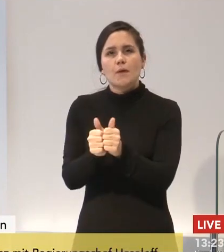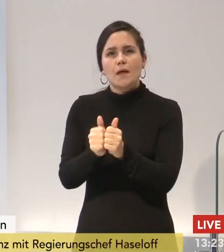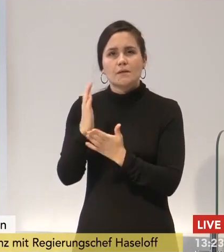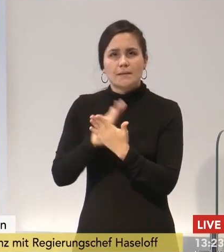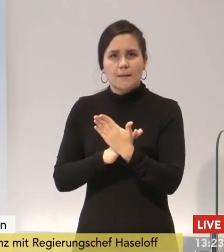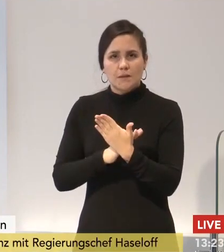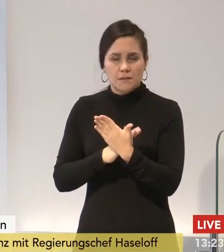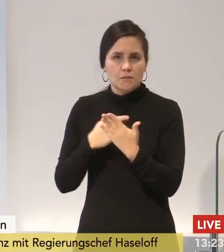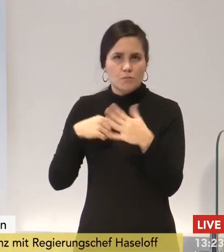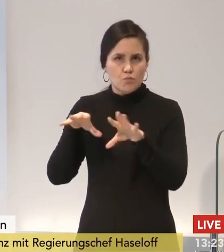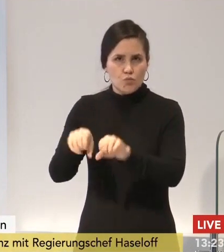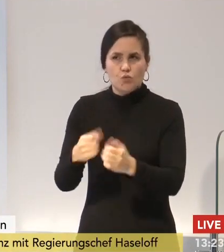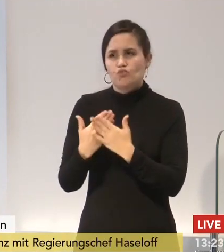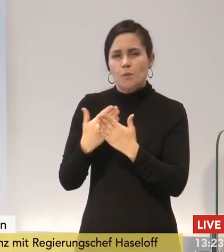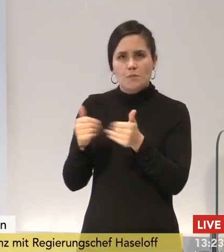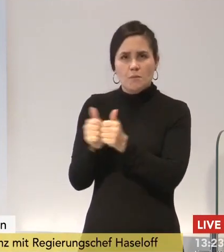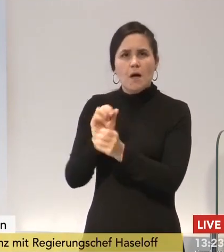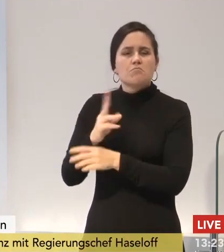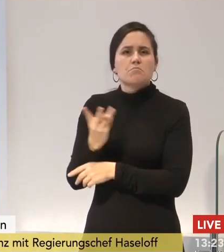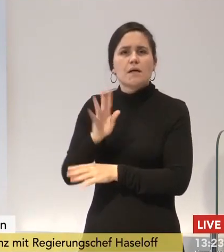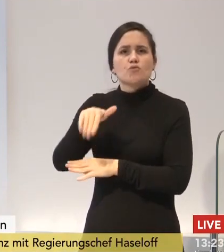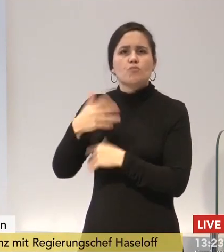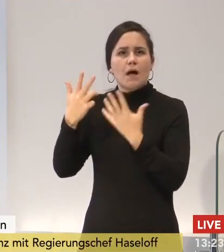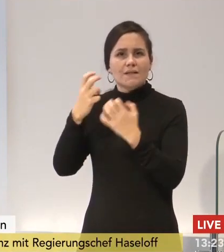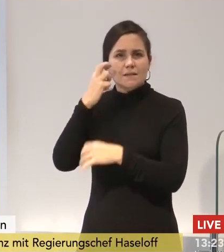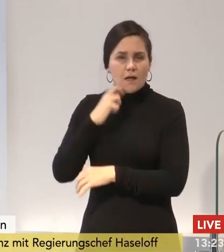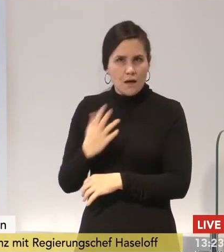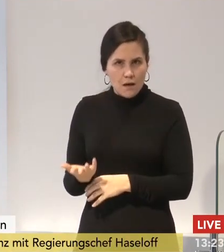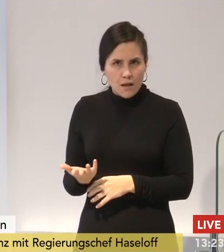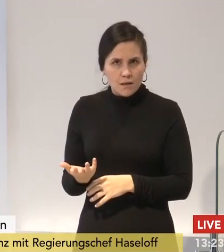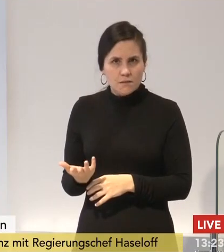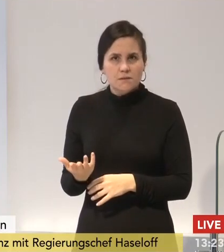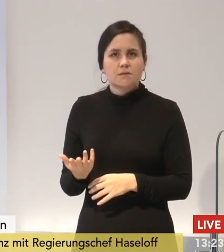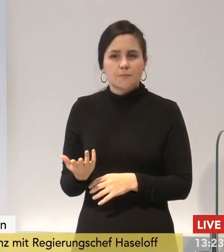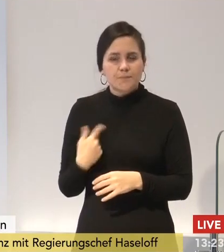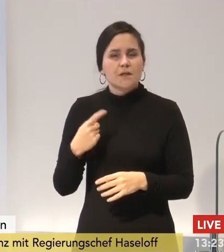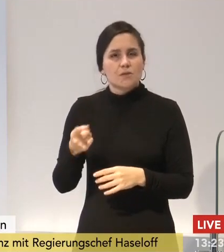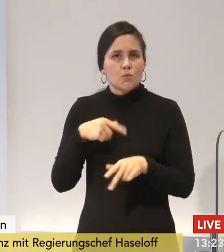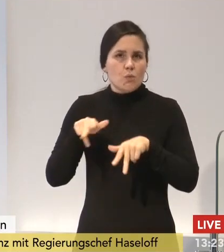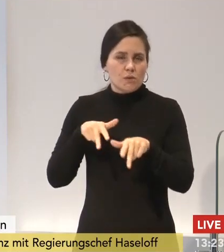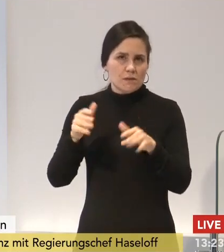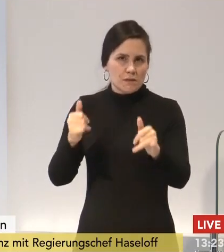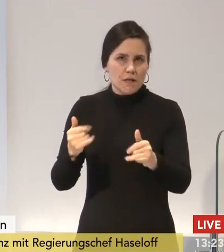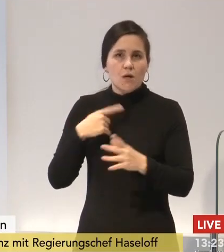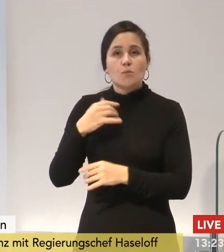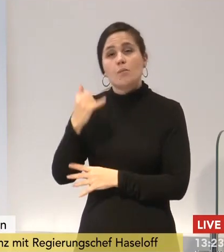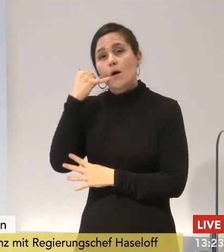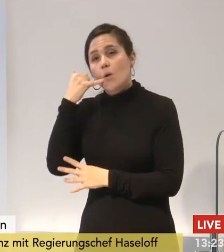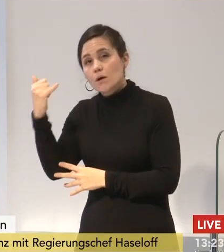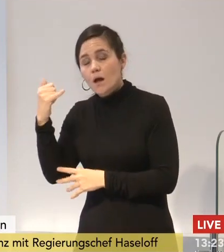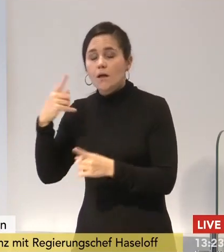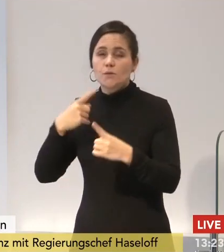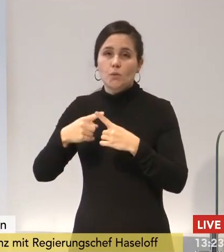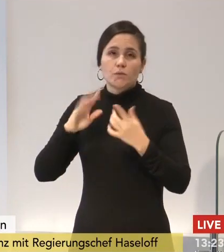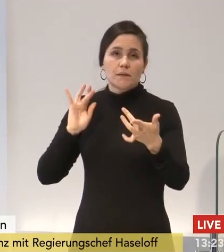gleich über die Hotline geben wird, das wird möglichst schnell eröffnet, sowohl über die Hotline als auch über das Impfportal.